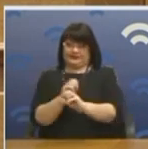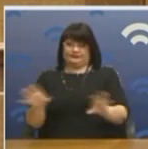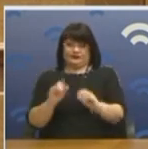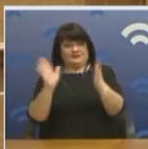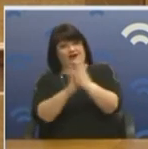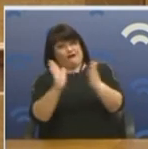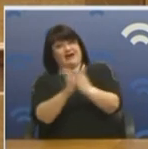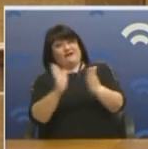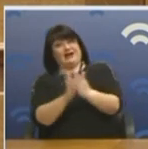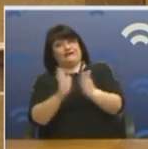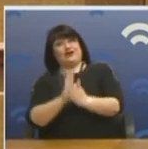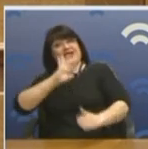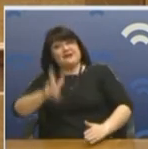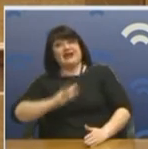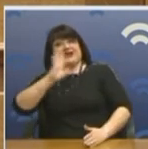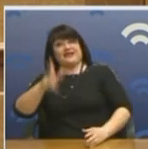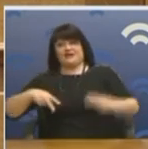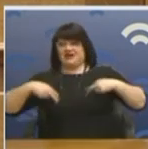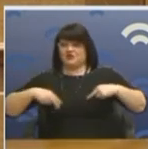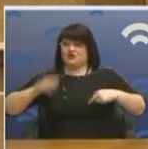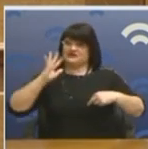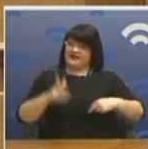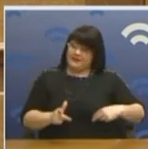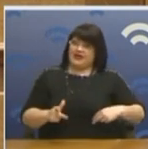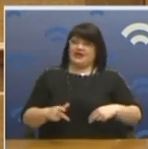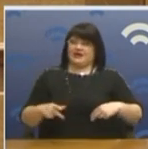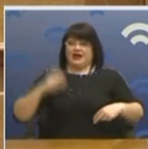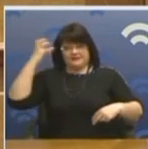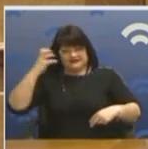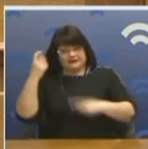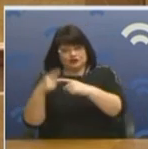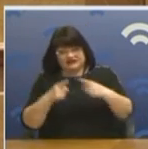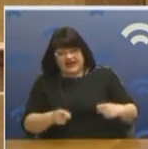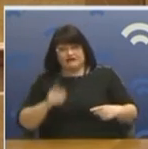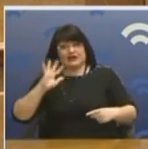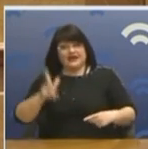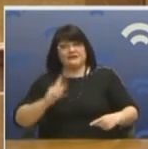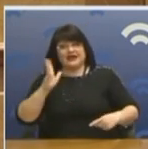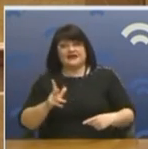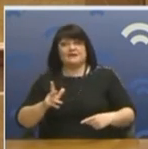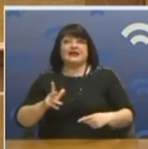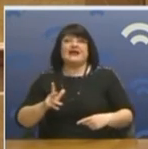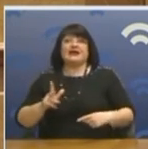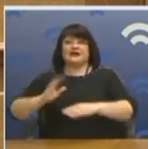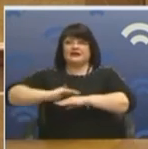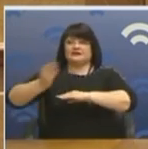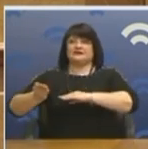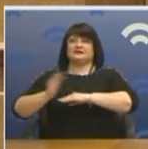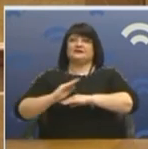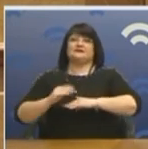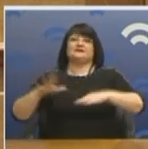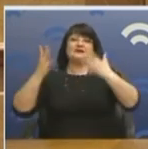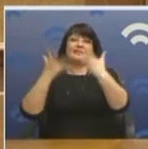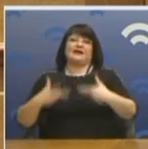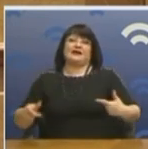μπράβο, για να βγαίνουν οι πρωτοδυλικούς να κάνουν διαγγράμματα κάθε δέκα μέρες και οι υπουργοί να βγαίνουν στα κανάλια με τα ακουστικά από το Skype και να κάνουν το θέατρο, αν